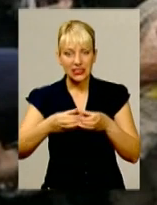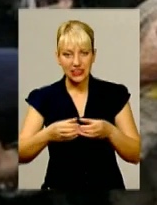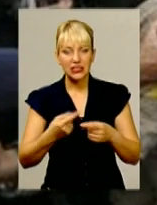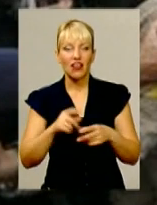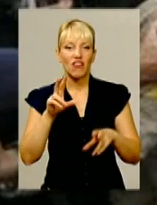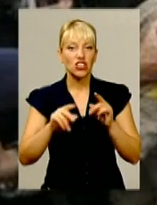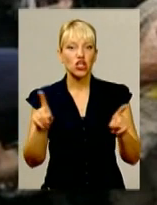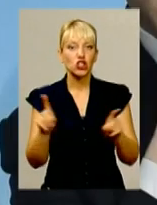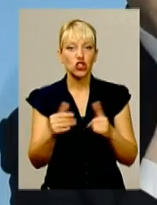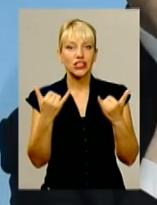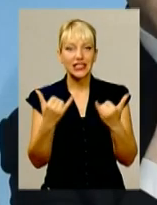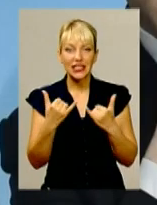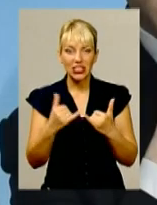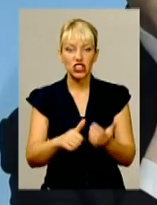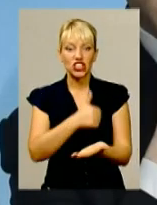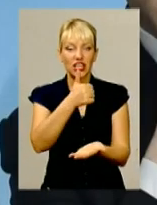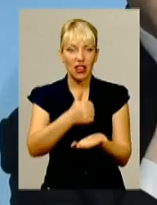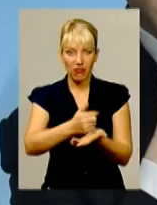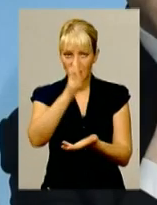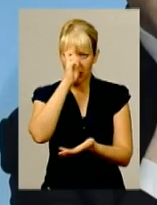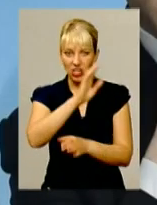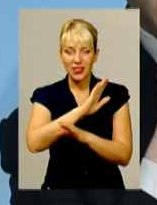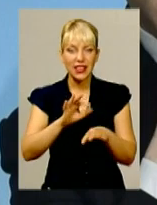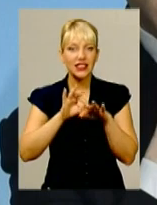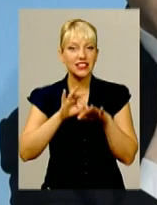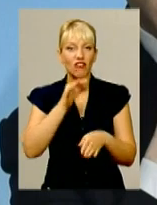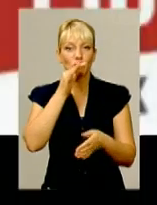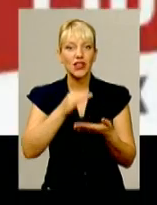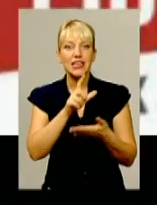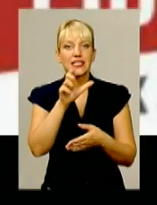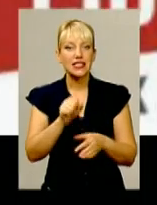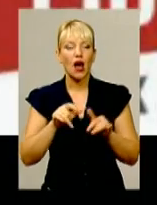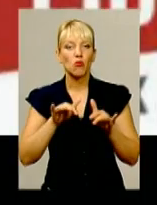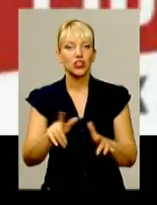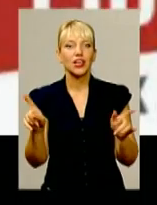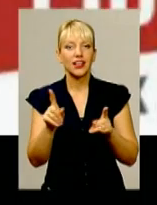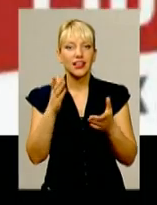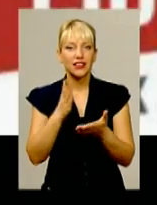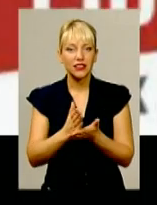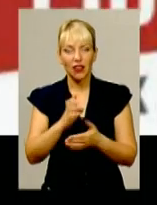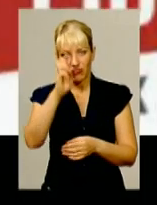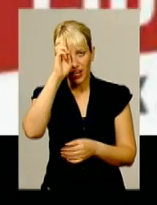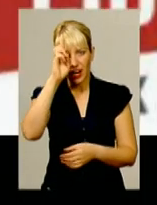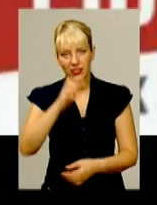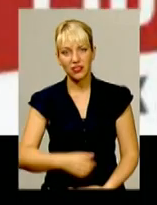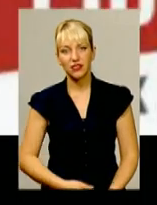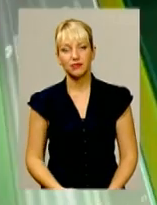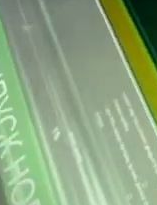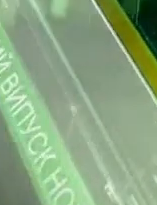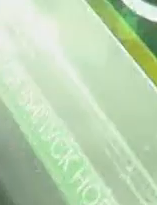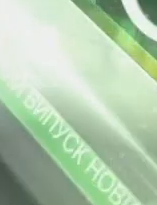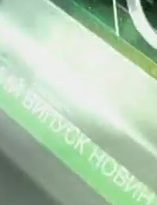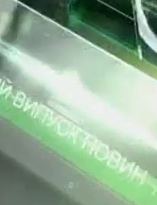нинішній глава держави не завжди несе відповідальність за події Україні. Світлана Русіна, Іван Мовчан, для інформаційного випуску.